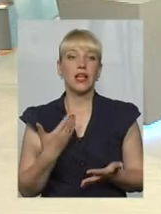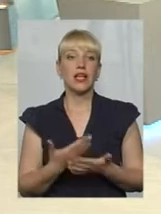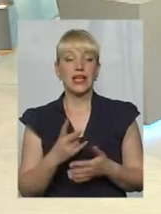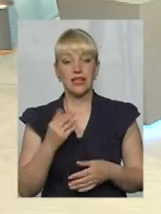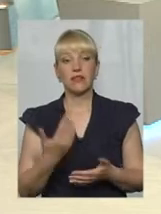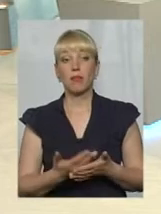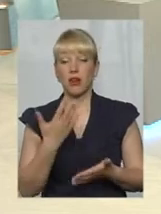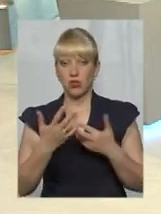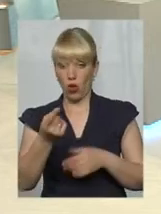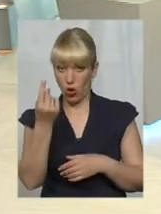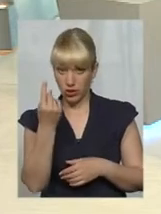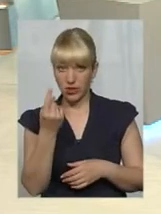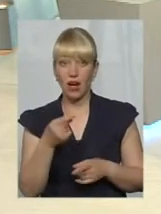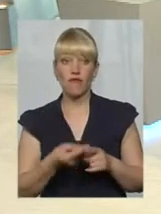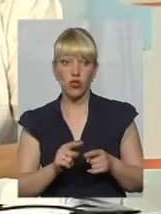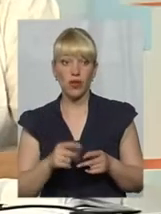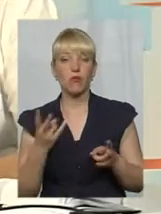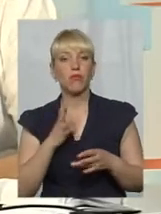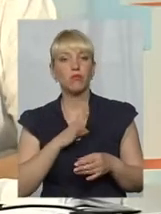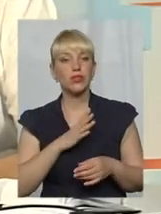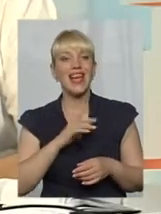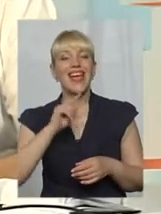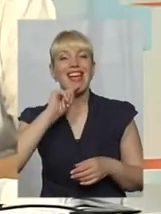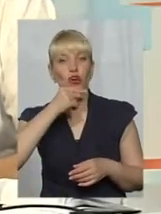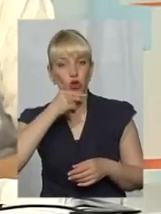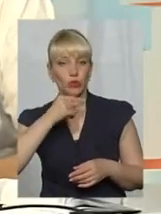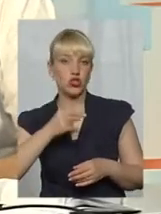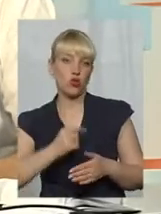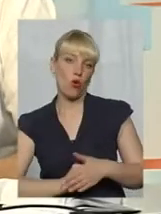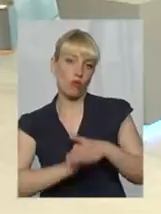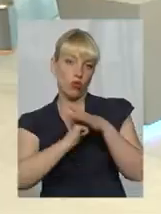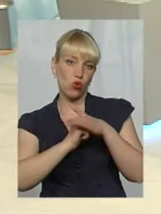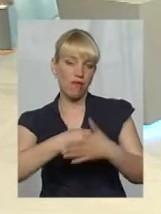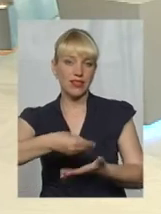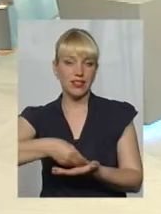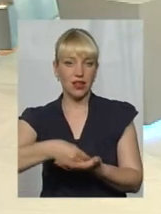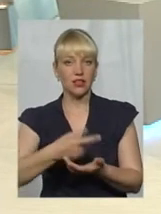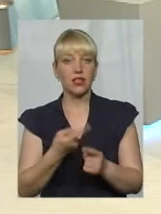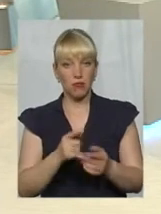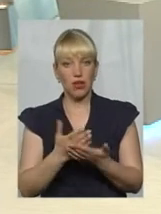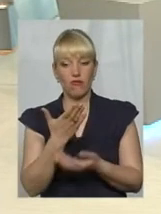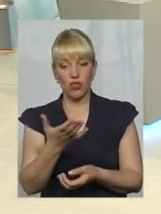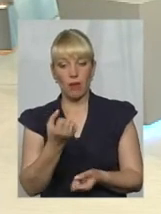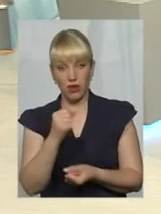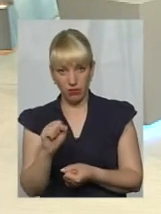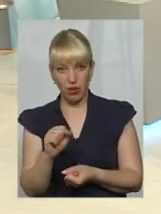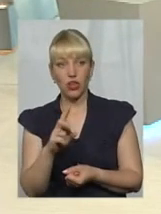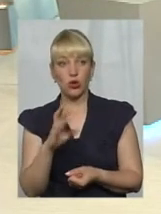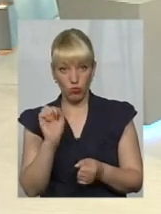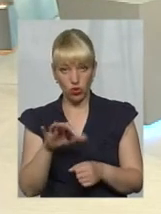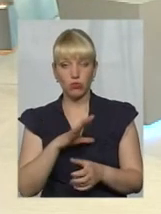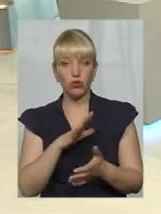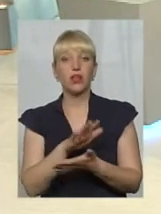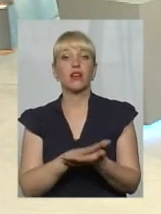Навіть якщо одна, вона все одно виходить з економічно обґрунтованим тарифом. І вона перемагає. Відповідно, більше немає. Може бути один учасник? Може. Вона